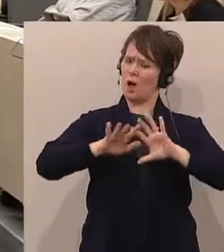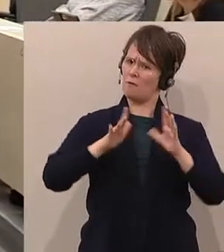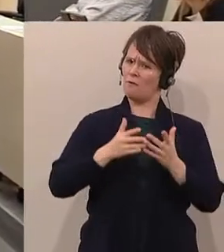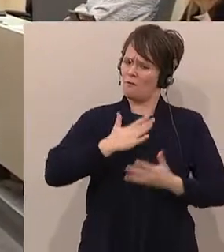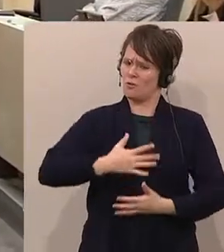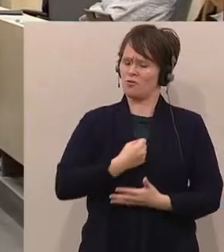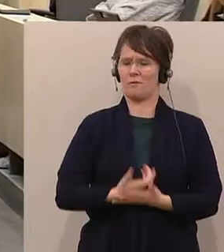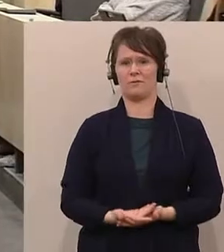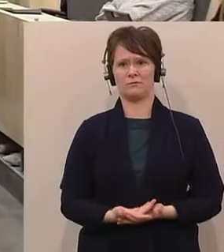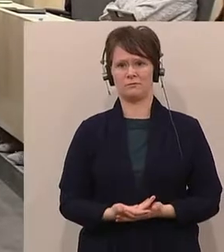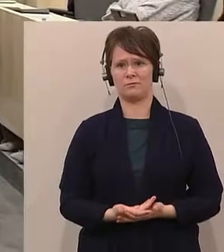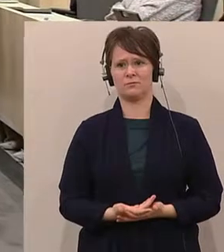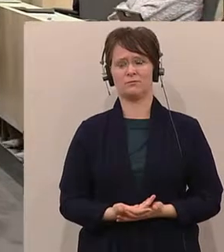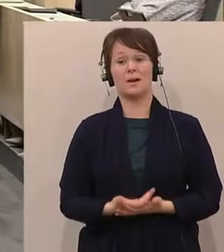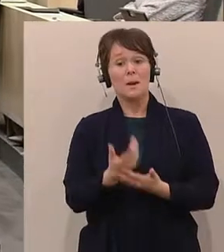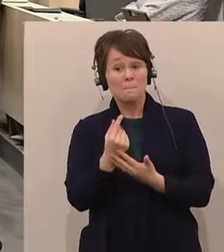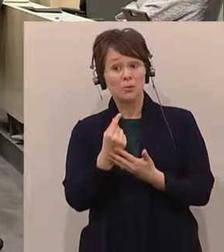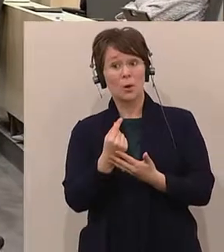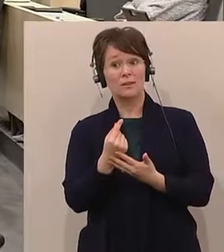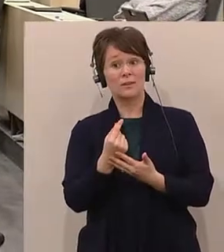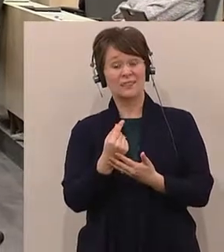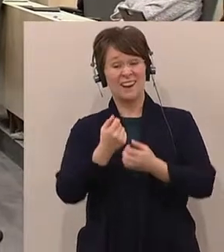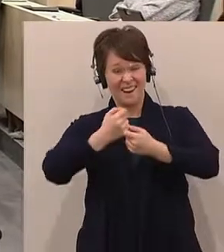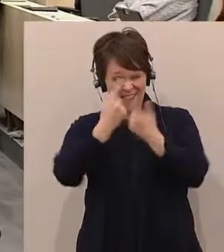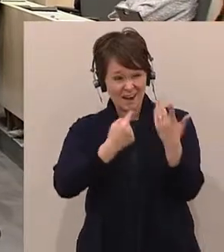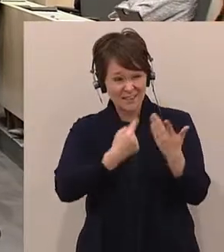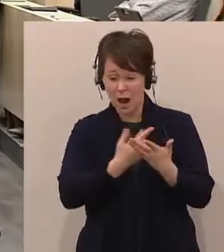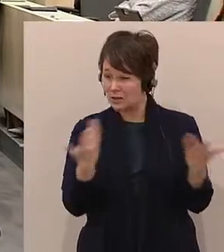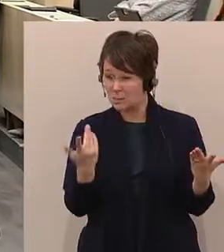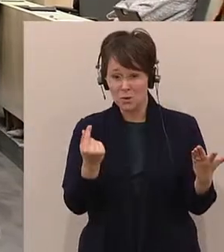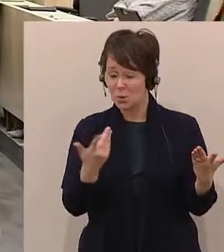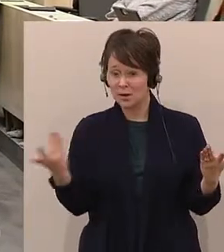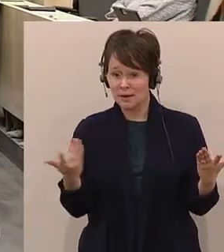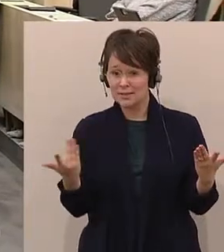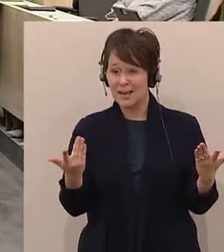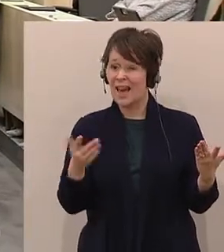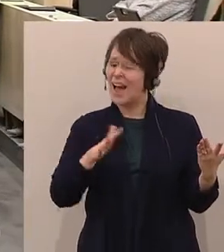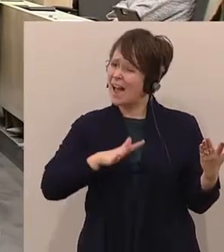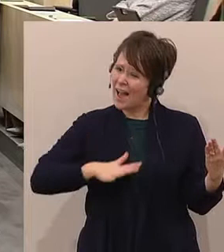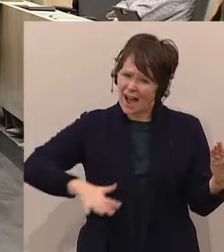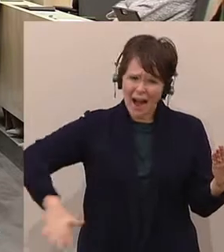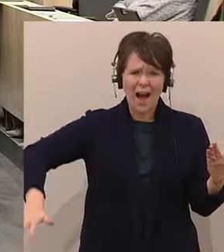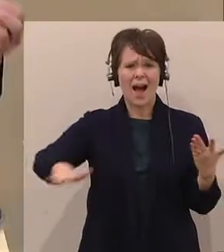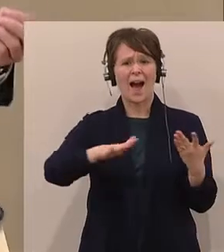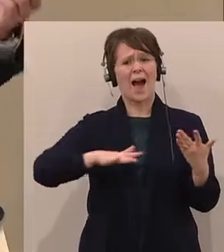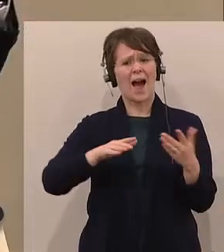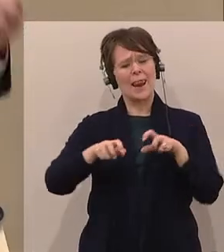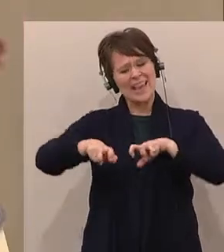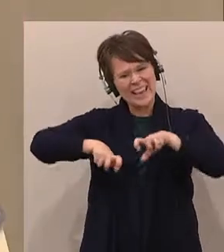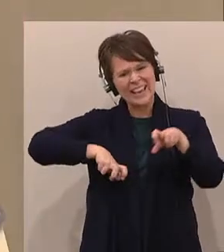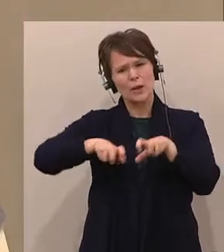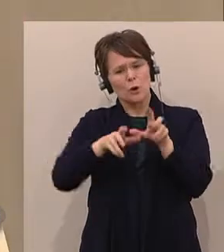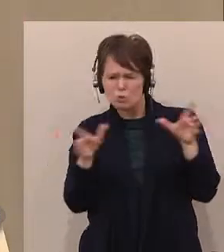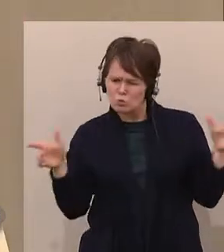heißt im Klartext, wir müssen versuchen, alle vernünftigen Regierungen zu einer ökologischen